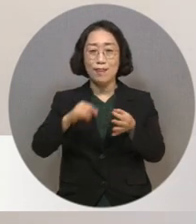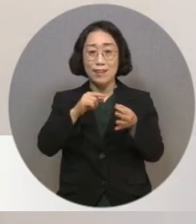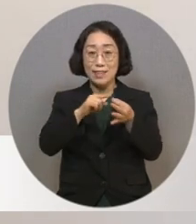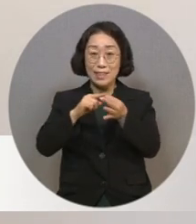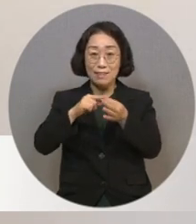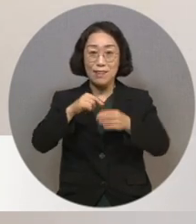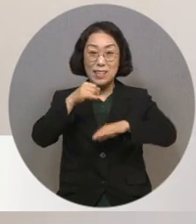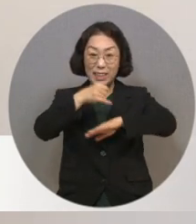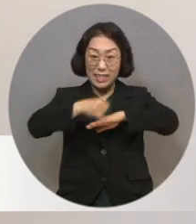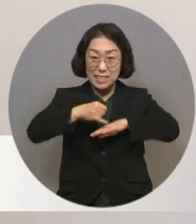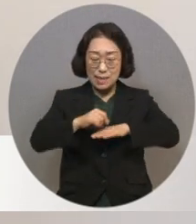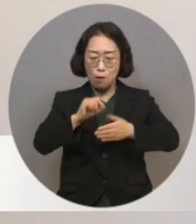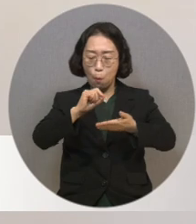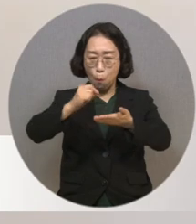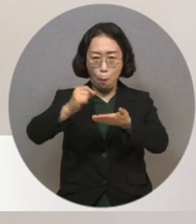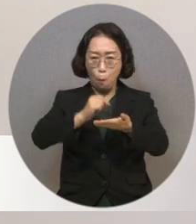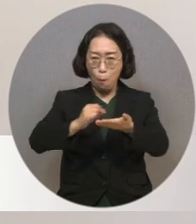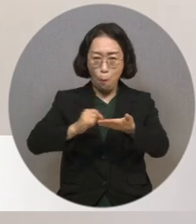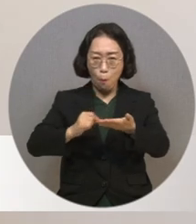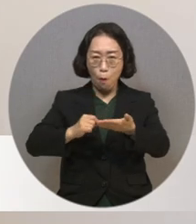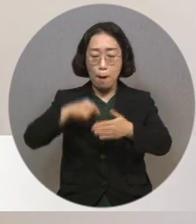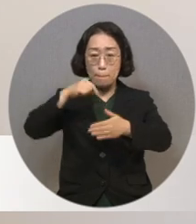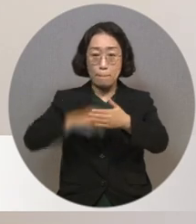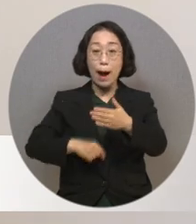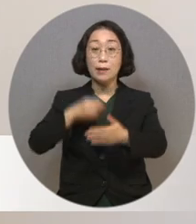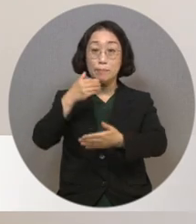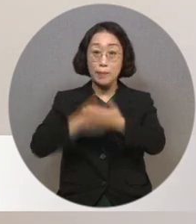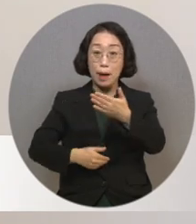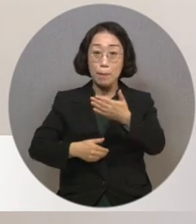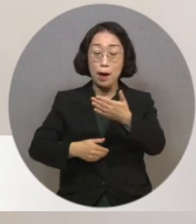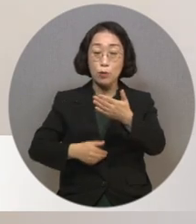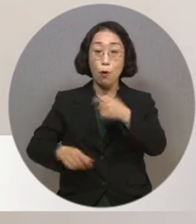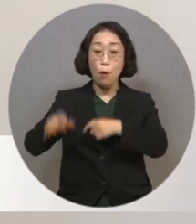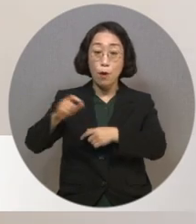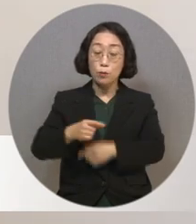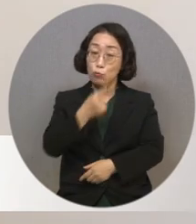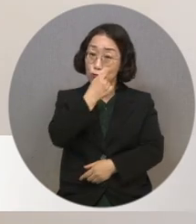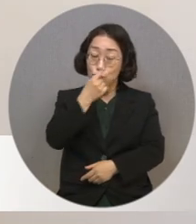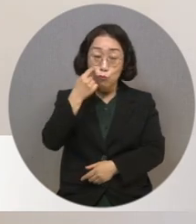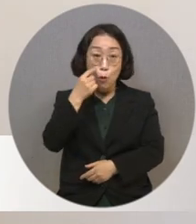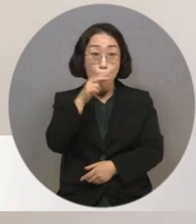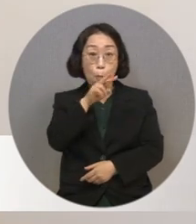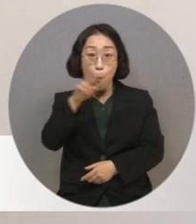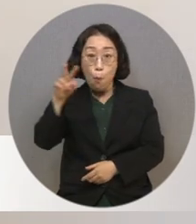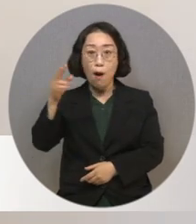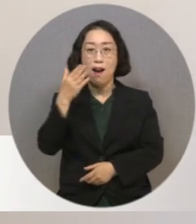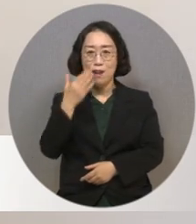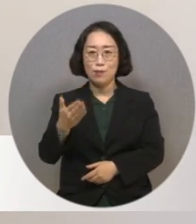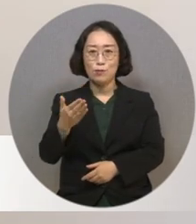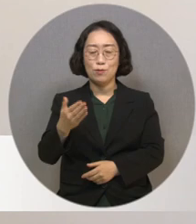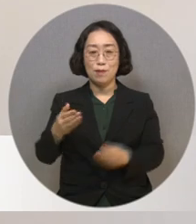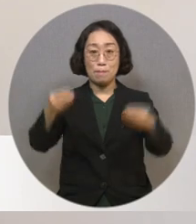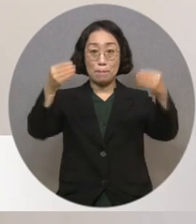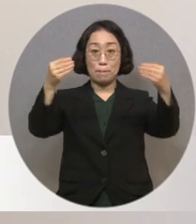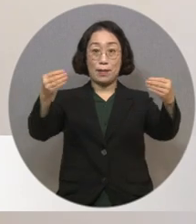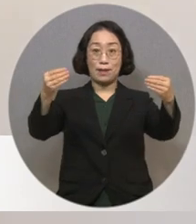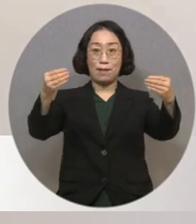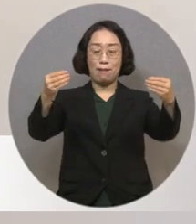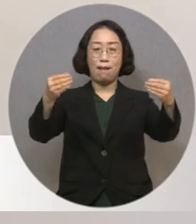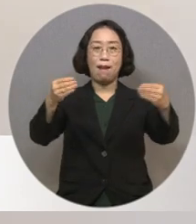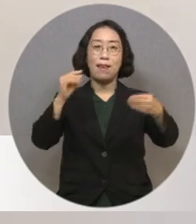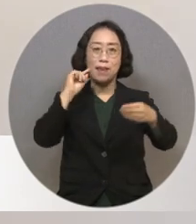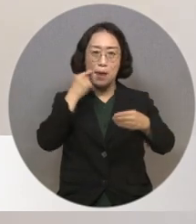쓰게 되면 내 마음속에도 영원히 남는 거지만 그 시각화된 작업물이 남아서 아름다운 글씨가 박제된